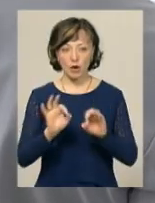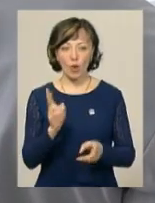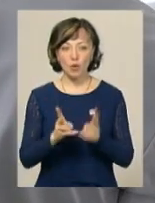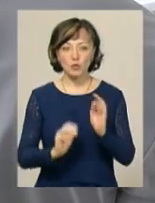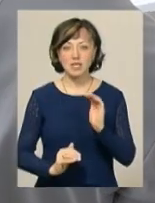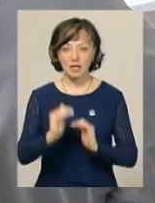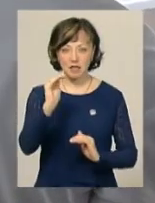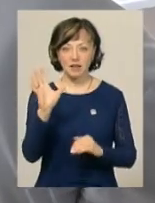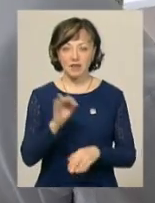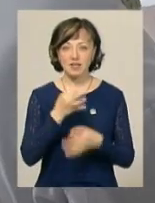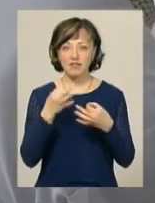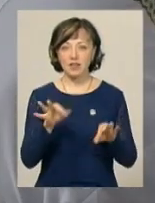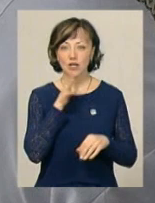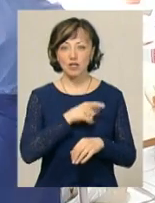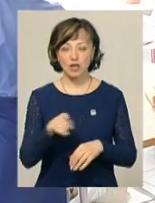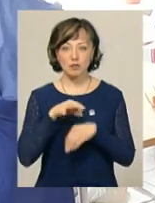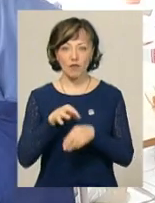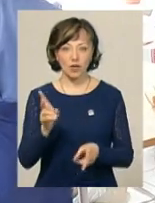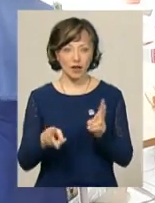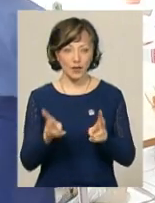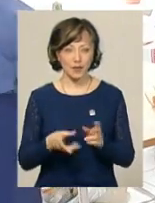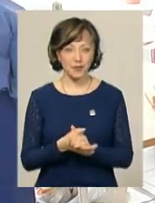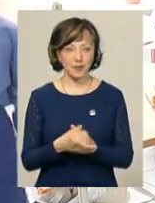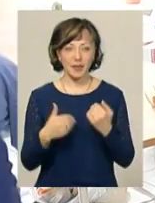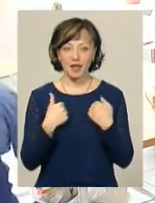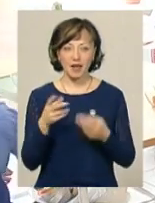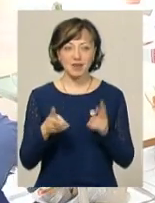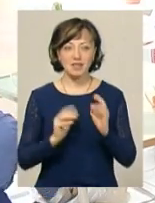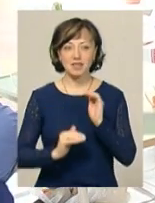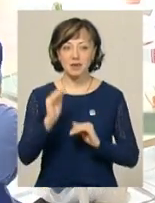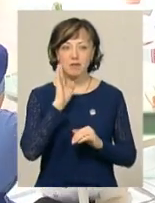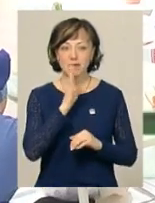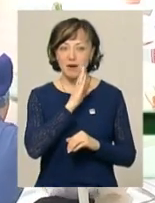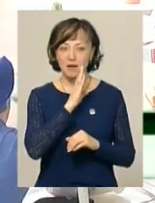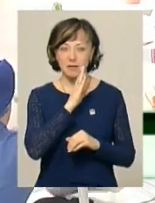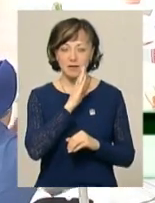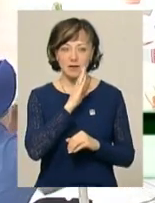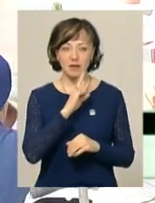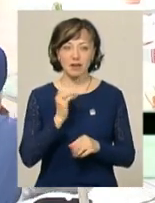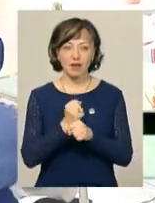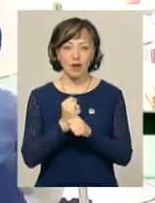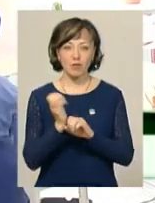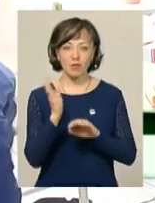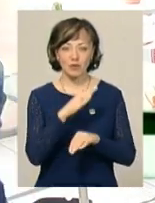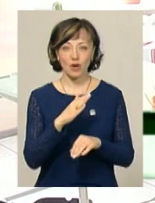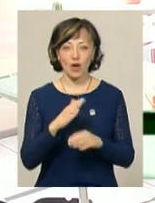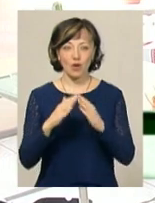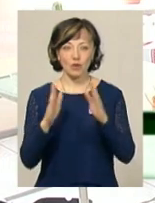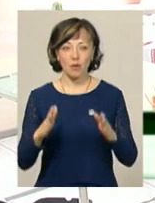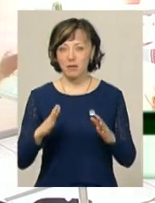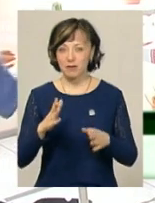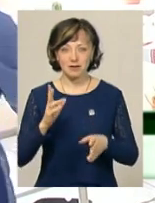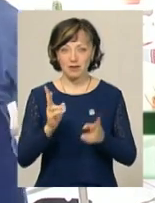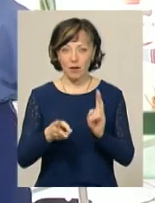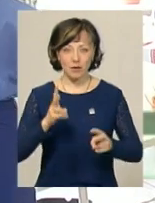дитинства. Весь вільний час проводить на кухні. Я готував з дитинства. Мама особливо на роботу. Дома на кухні хаос.